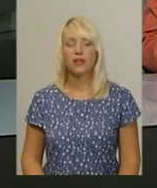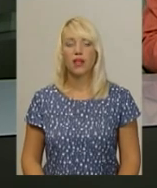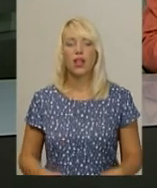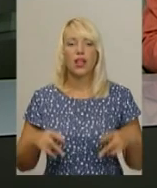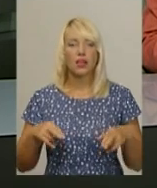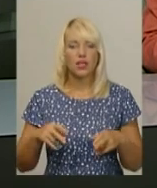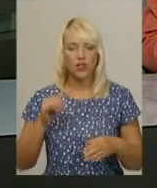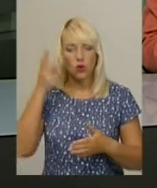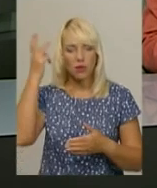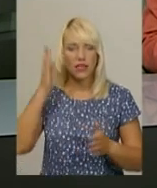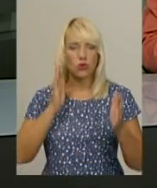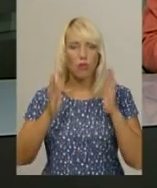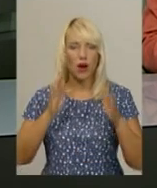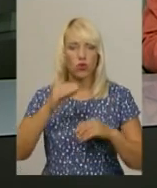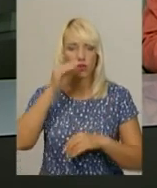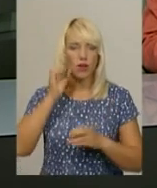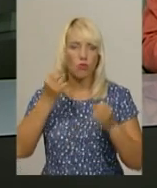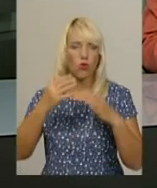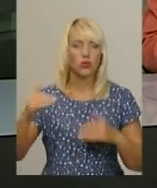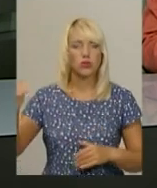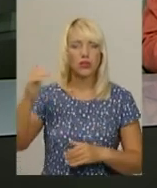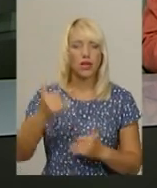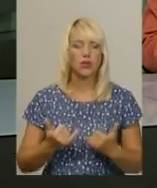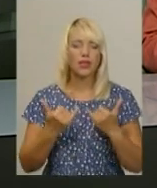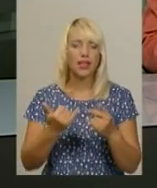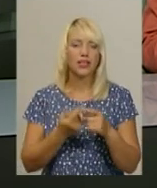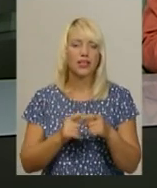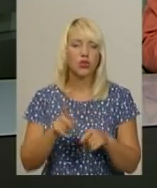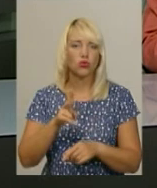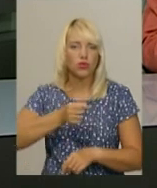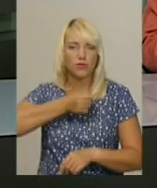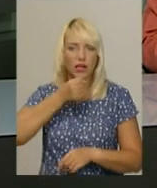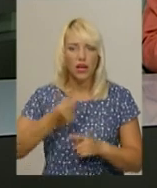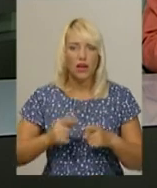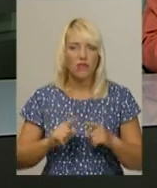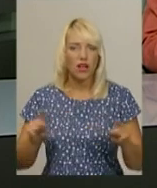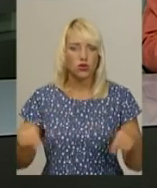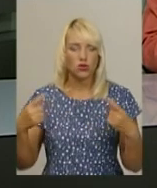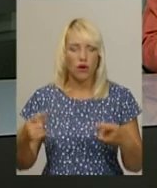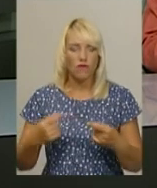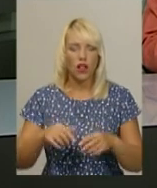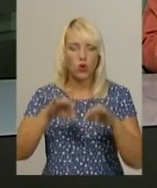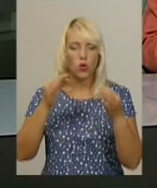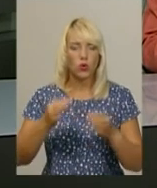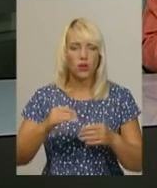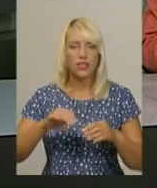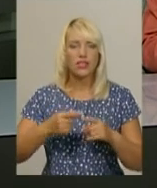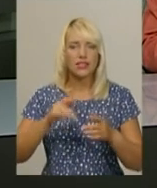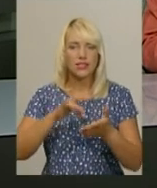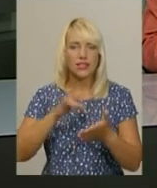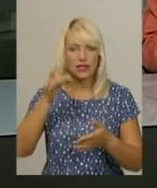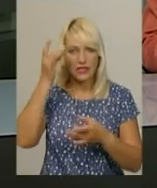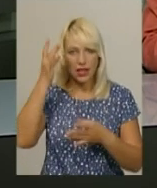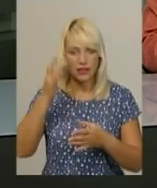Танці в Хмельницькому парку Шевченка «Просто небо» для тих, кому «за» влаштували працівники культурно-мистецького центру «Ветеран» Хмельницької